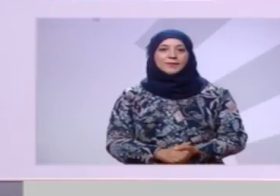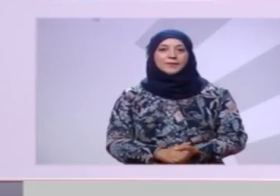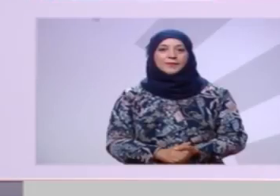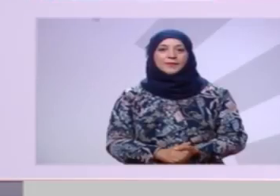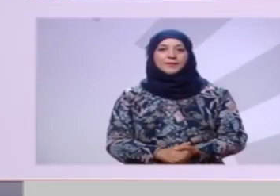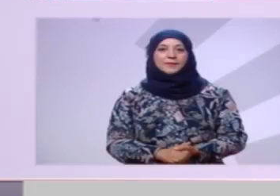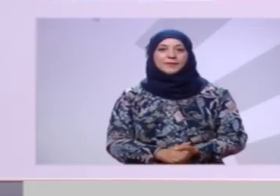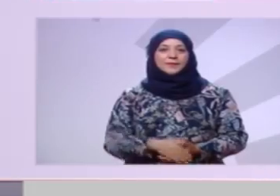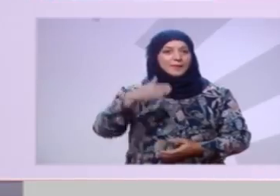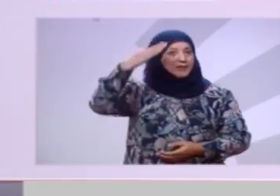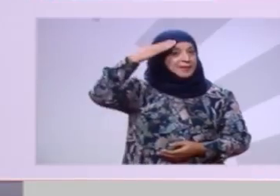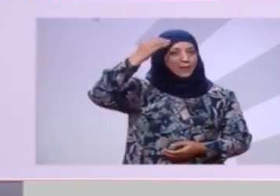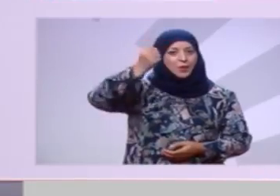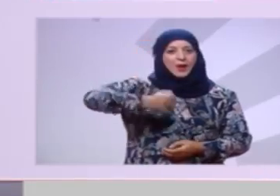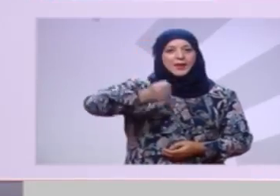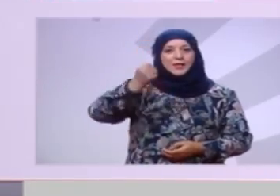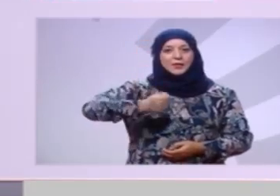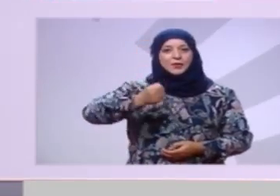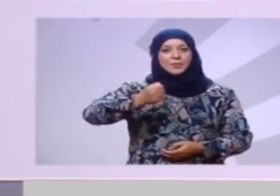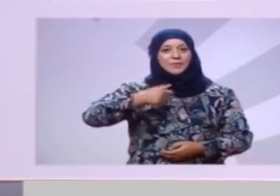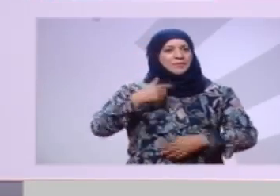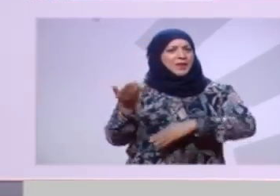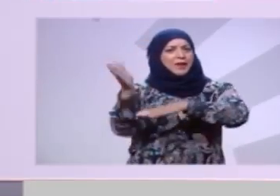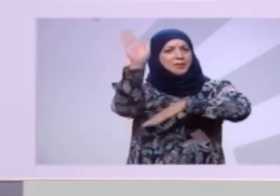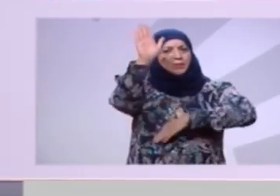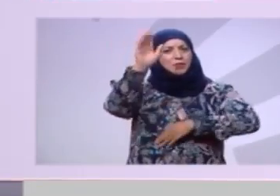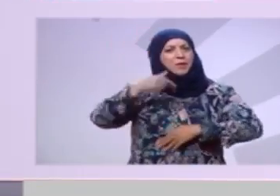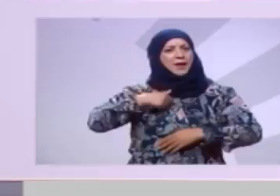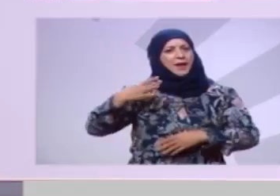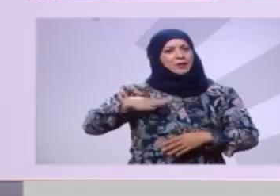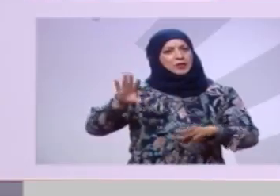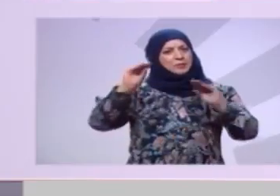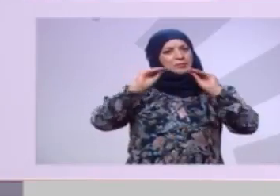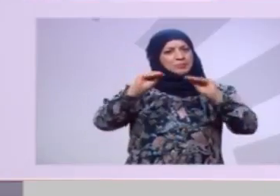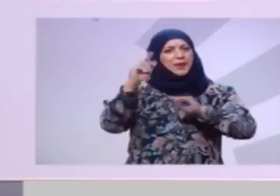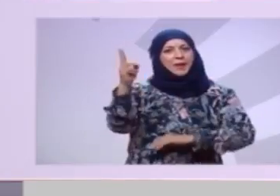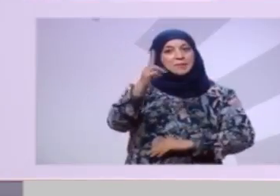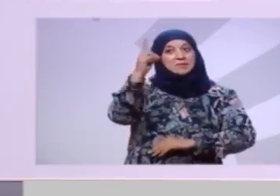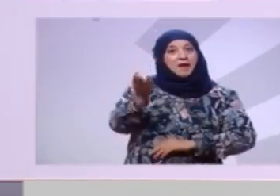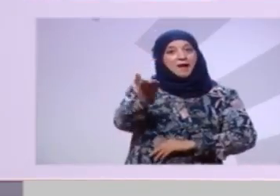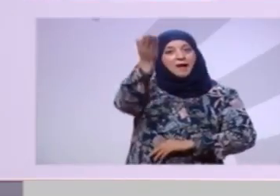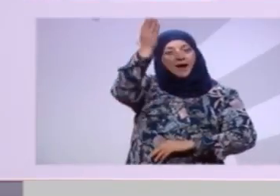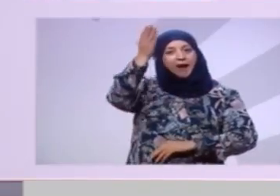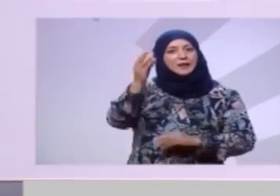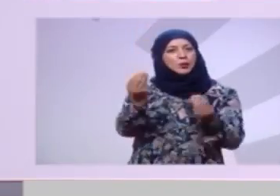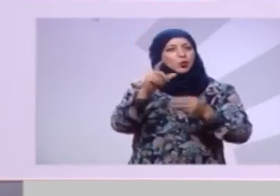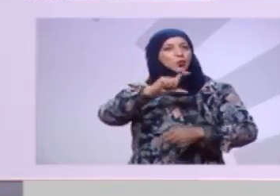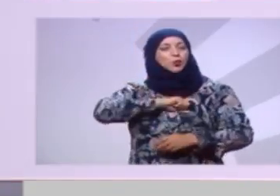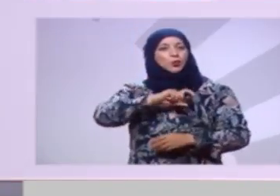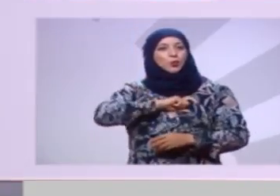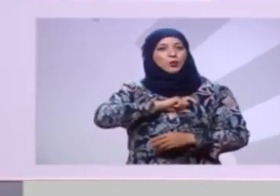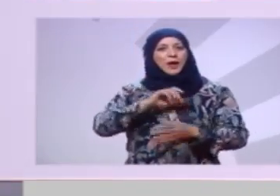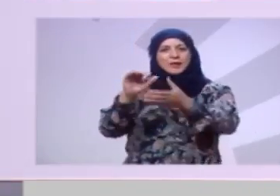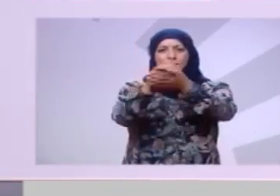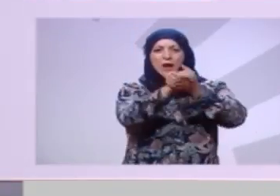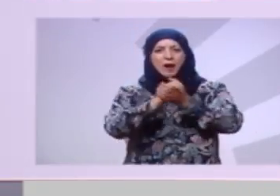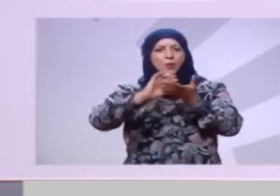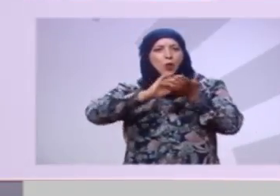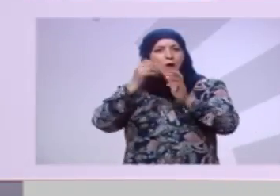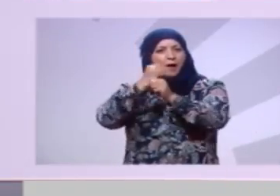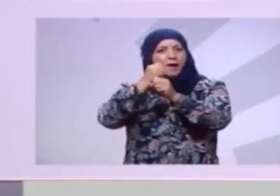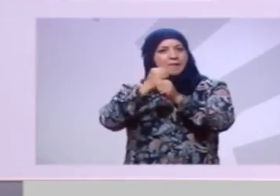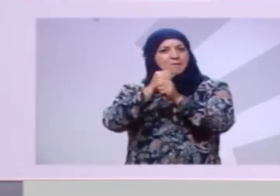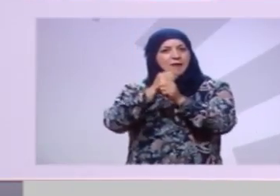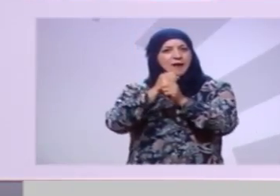السلام عليكم أنا محمود عمامو أستاذ بالمعهد العالي الفن الجميلة بسوسة أصحابي وزميلاي في الفن